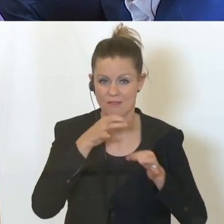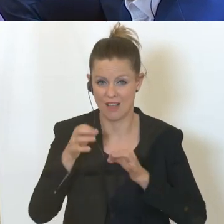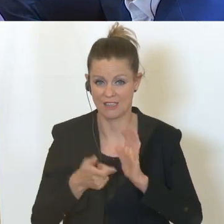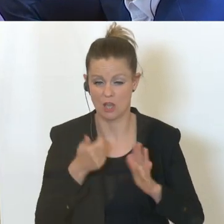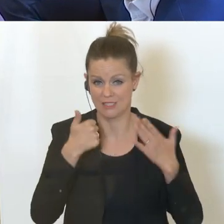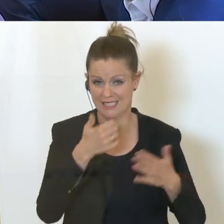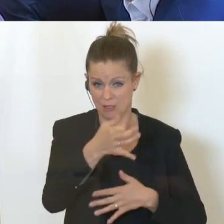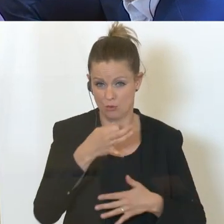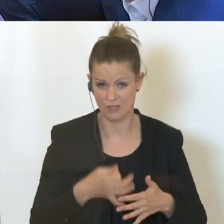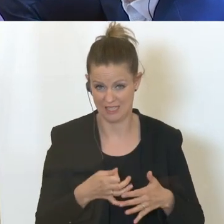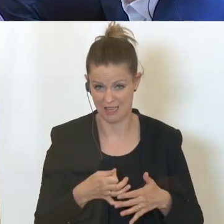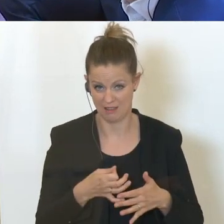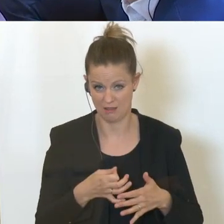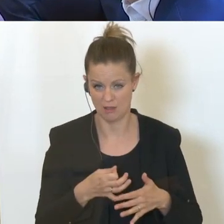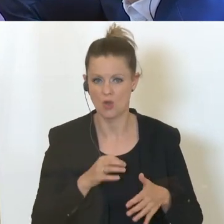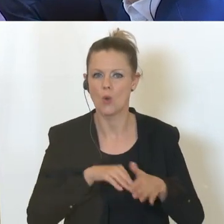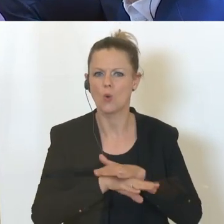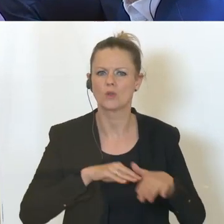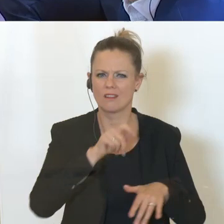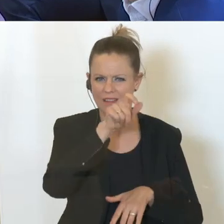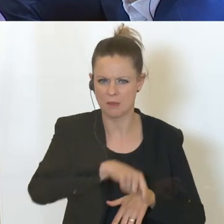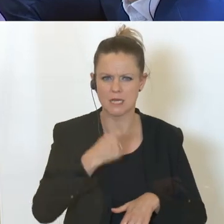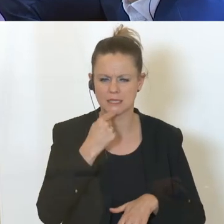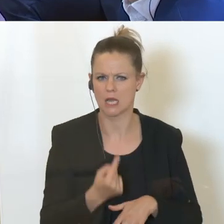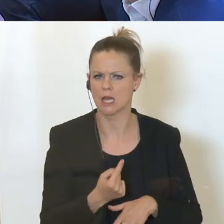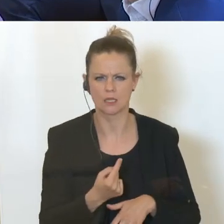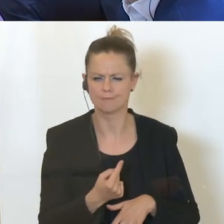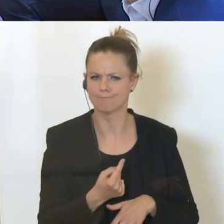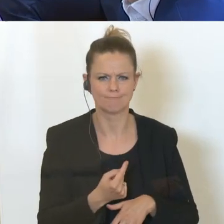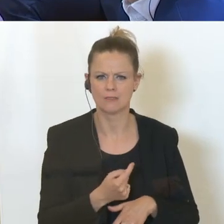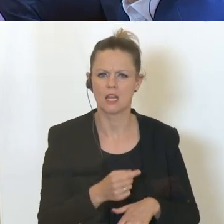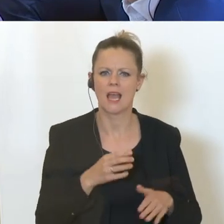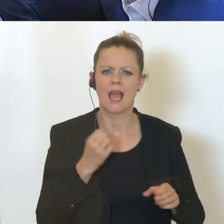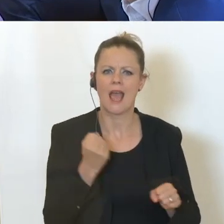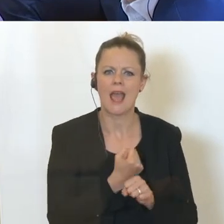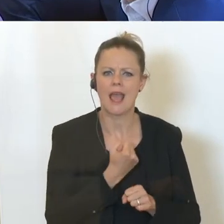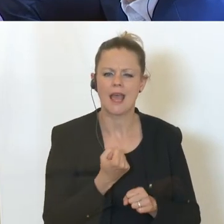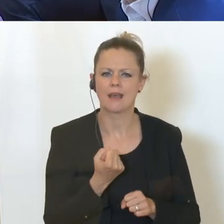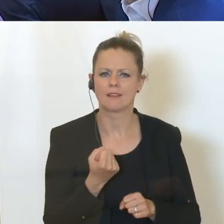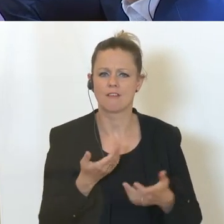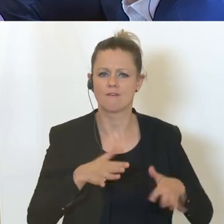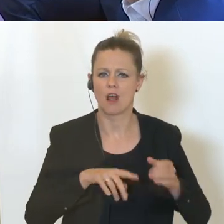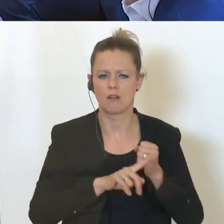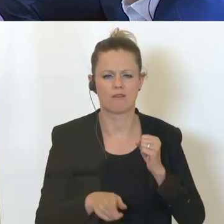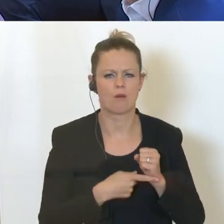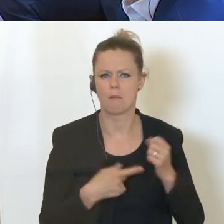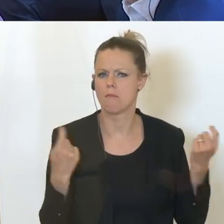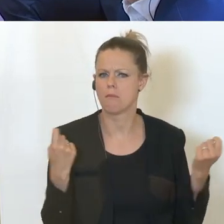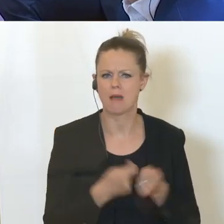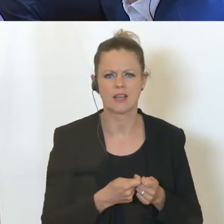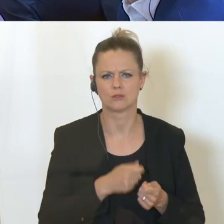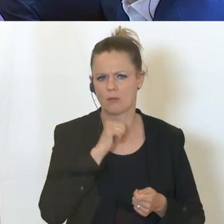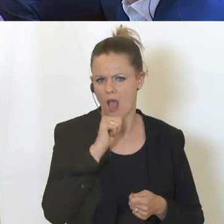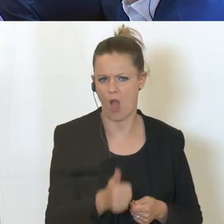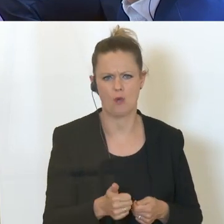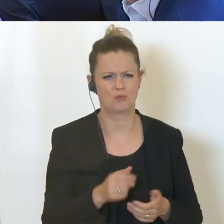den Härtefallfonds nicht genügend beurteilen. Hintergrund ist, dass Geld nicht fließt, dass die Bürokratie überbordend sei